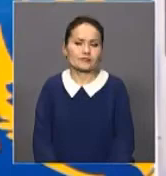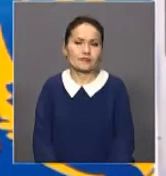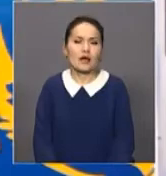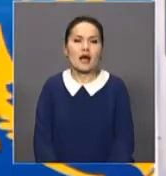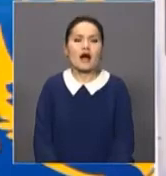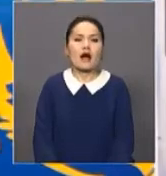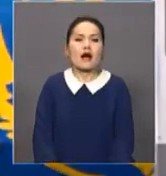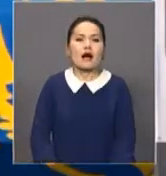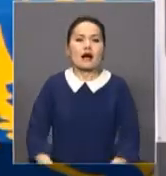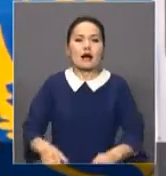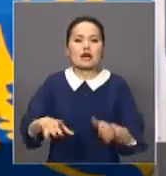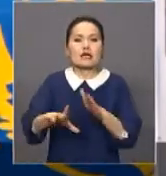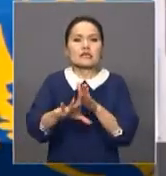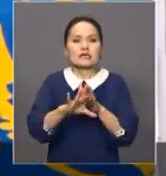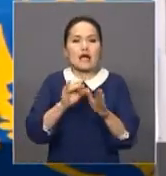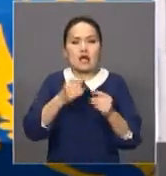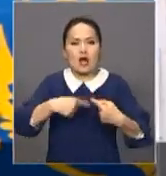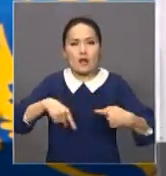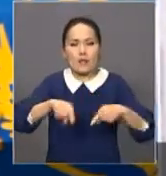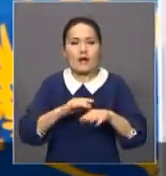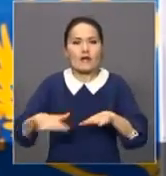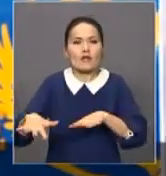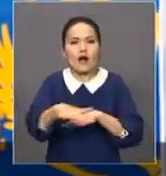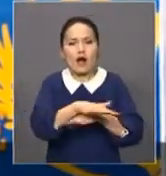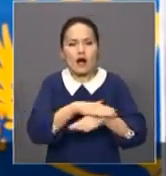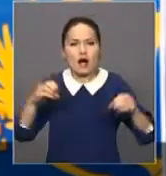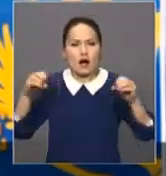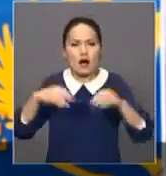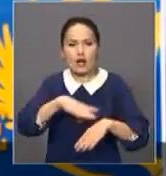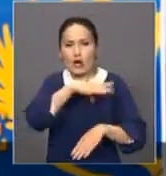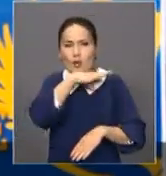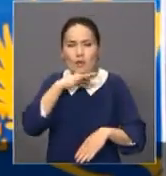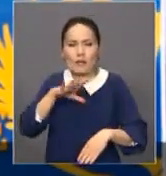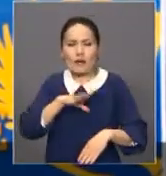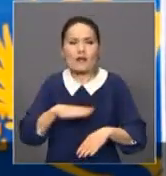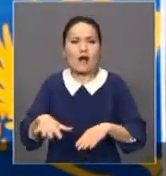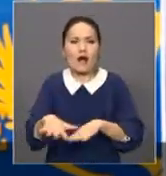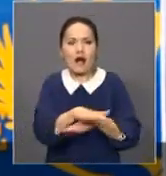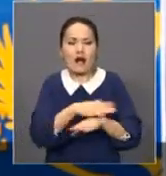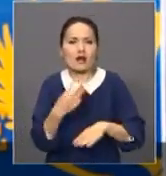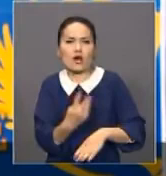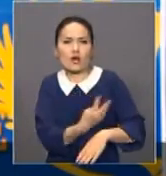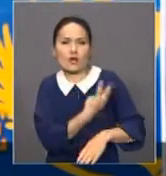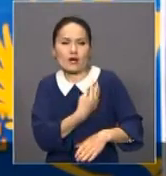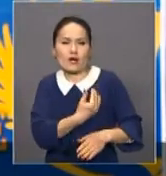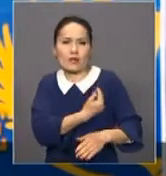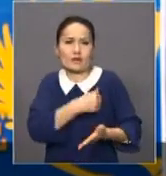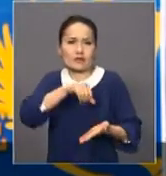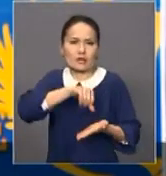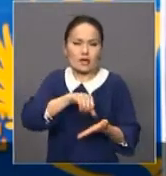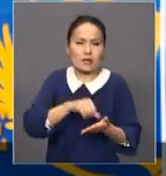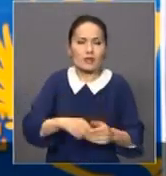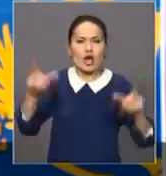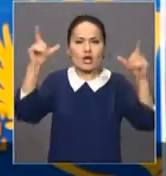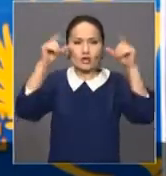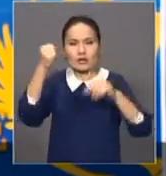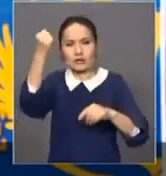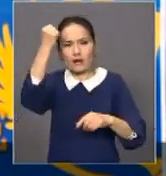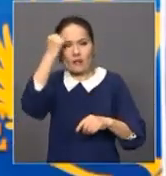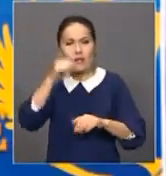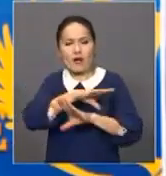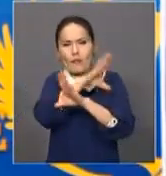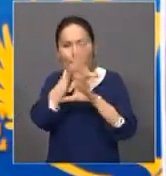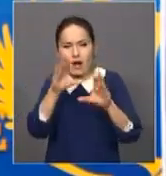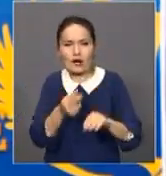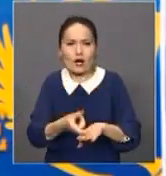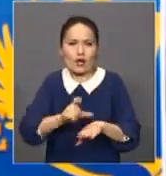Сайлау бөлімшелерден жиналған қалықтың қарасы қалың болды. Көтеріңгі көңіл күймен дауыс берді. Тепті сол жерде сөретке түсіп, мәре сәре.